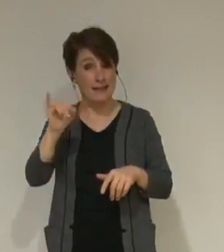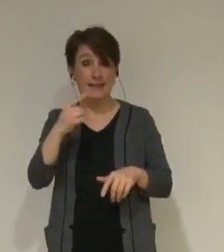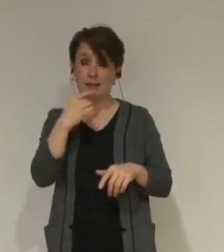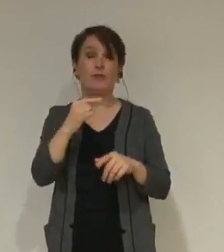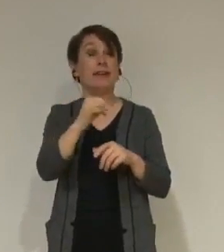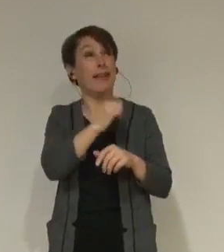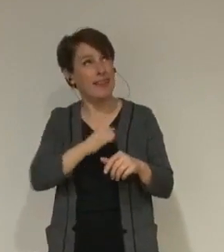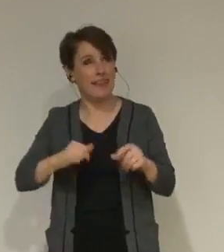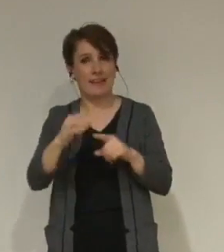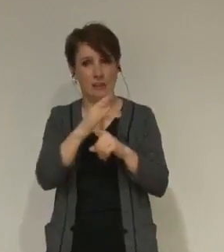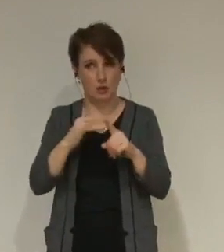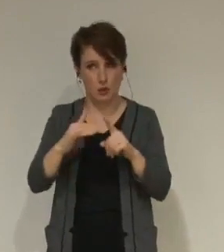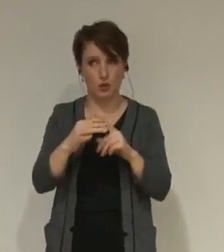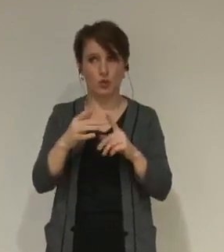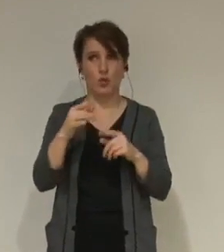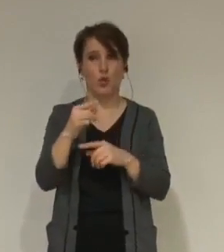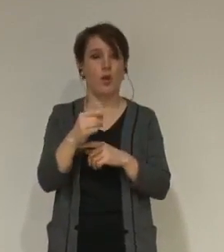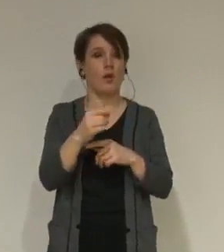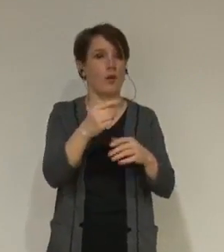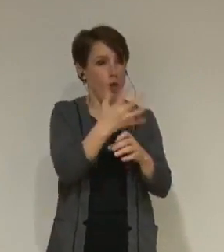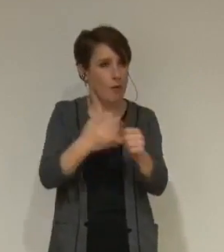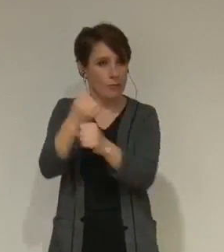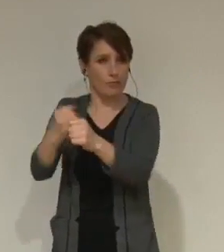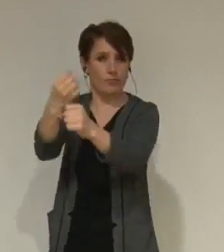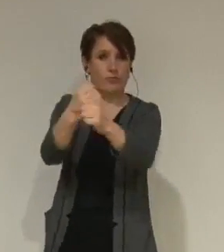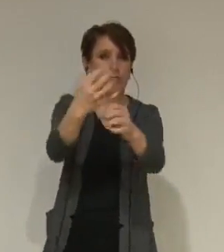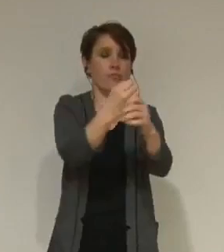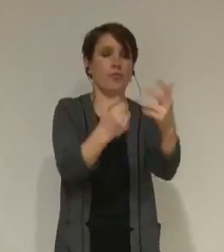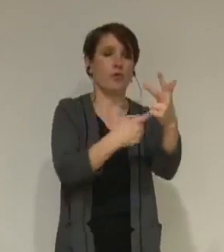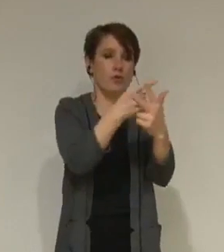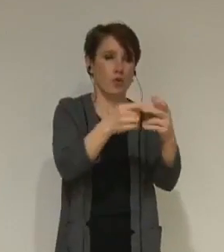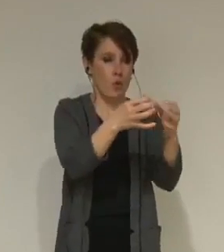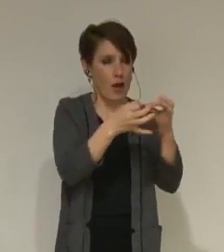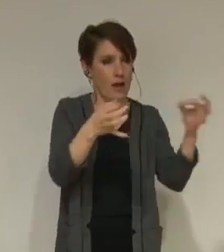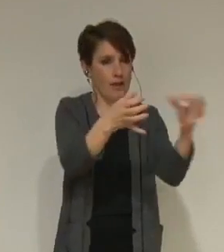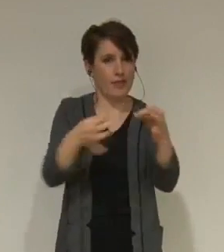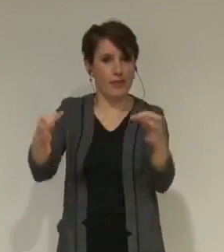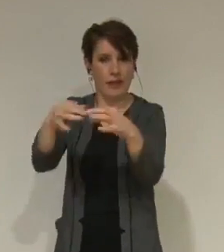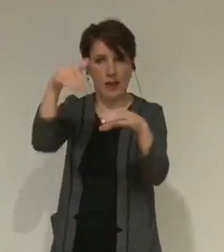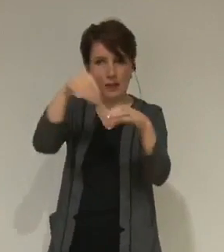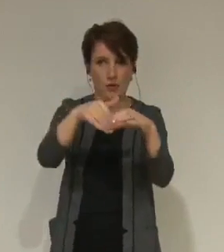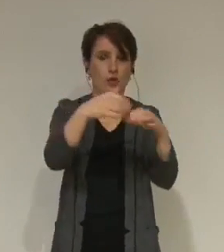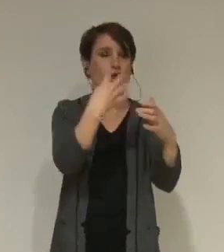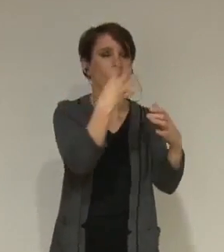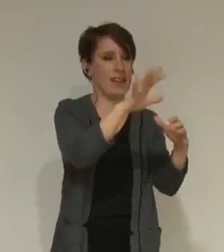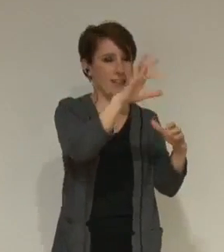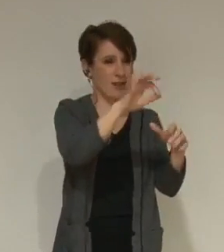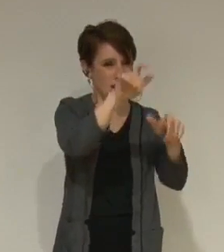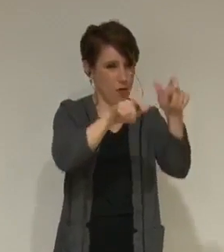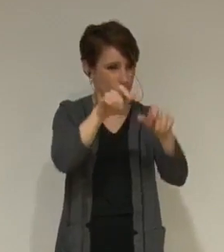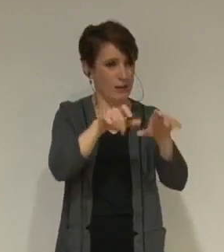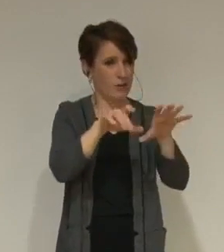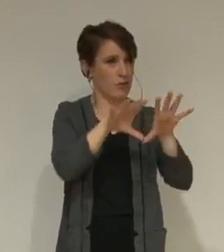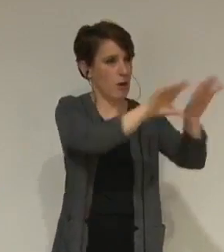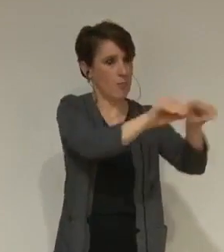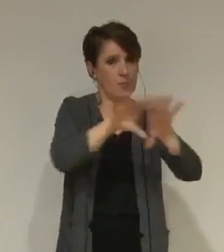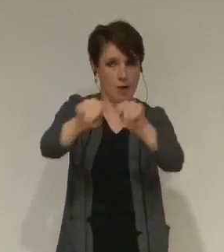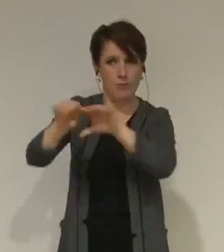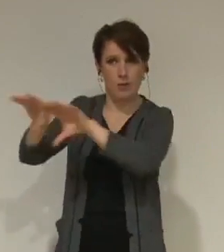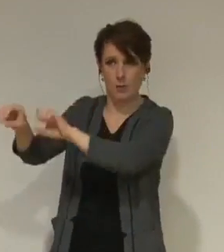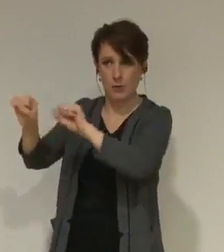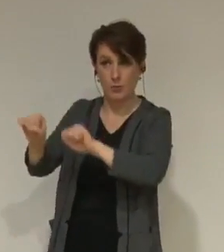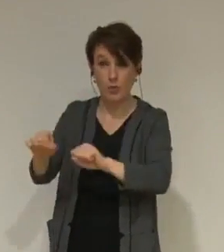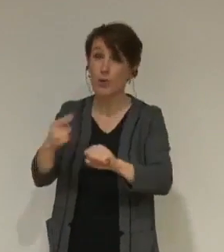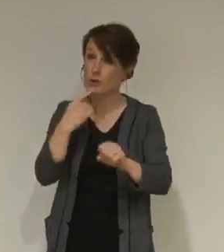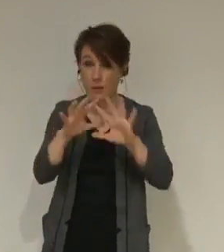familiaux et la création de 3 terrains d'insertion d'une capacité de 450 personnes vont porter à près de